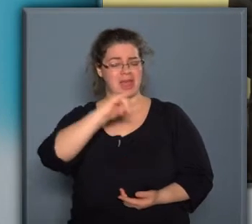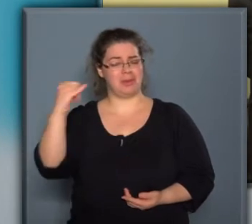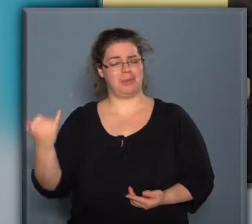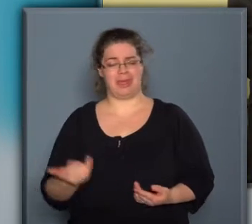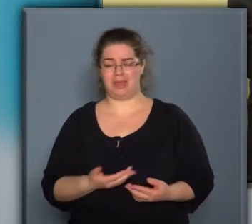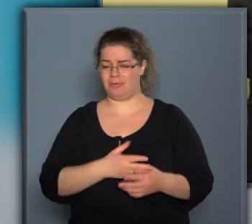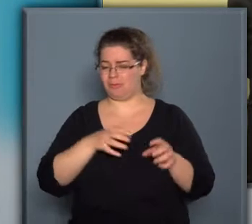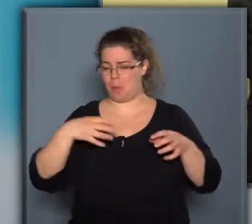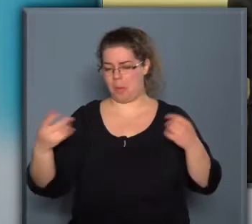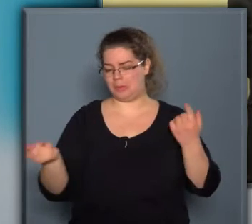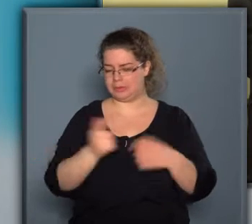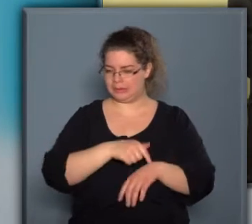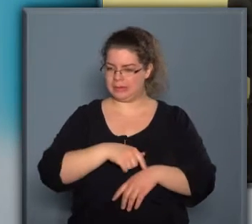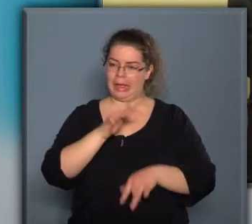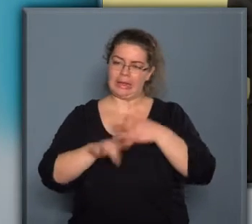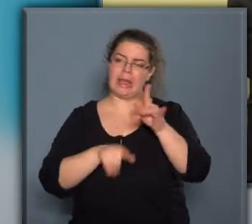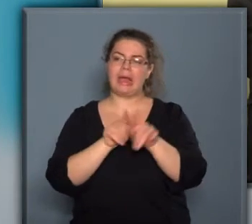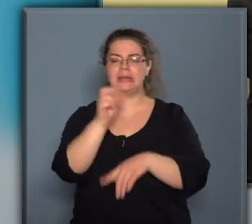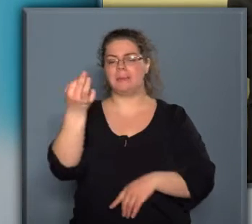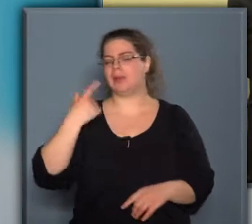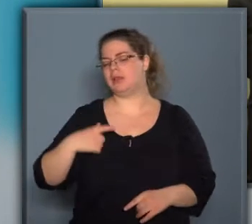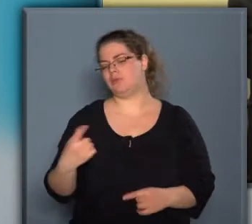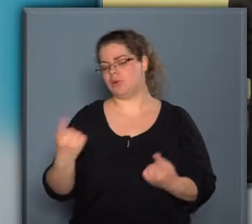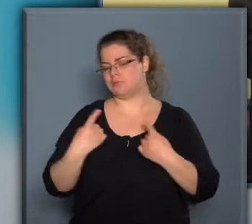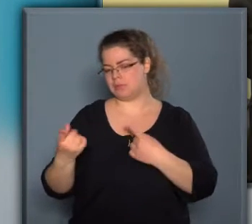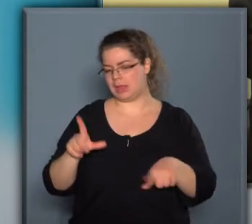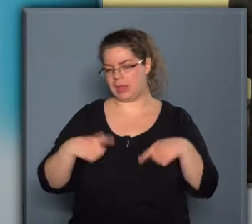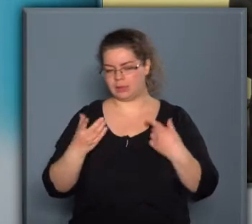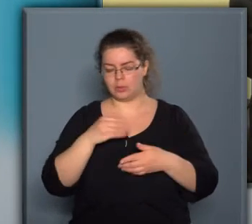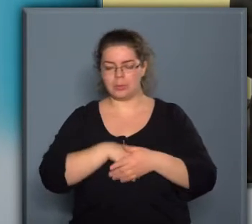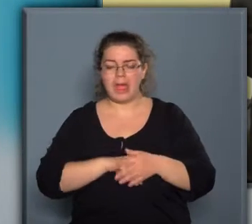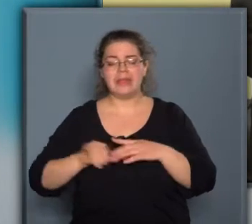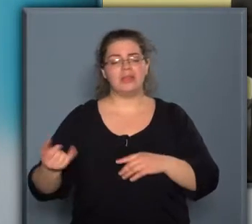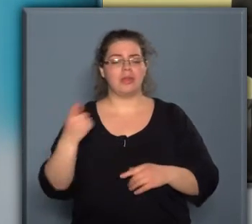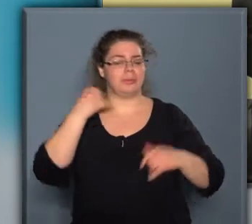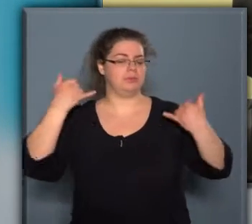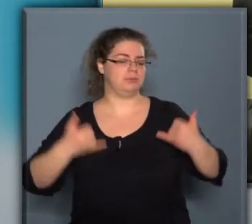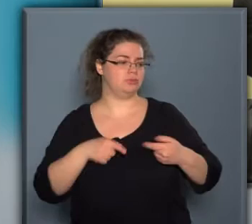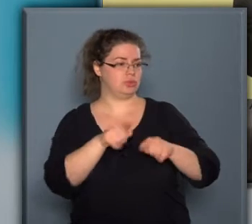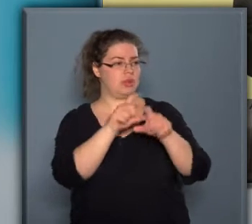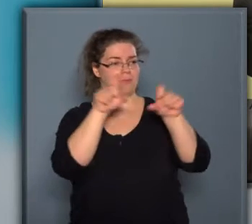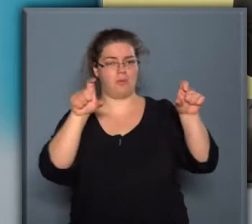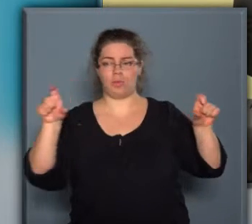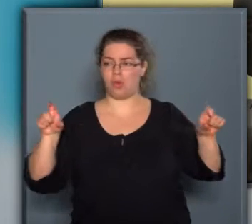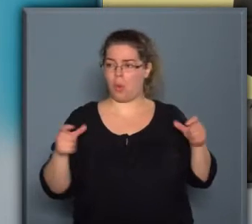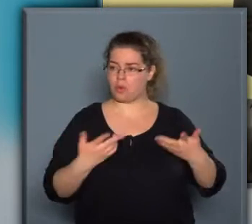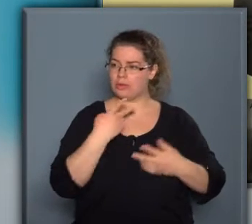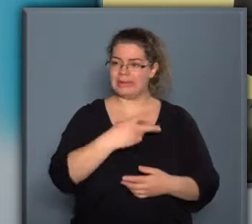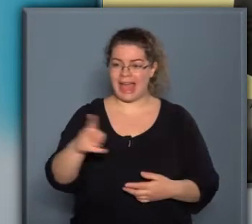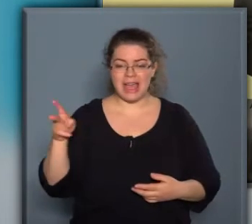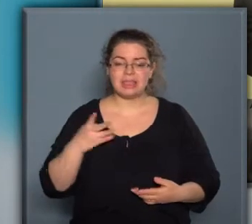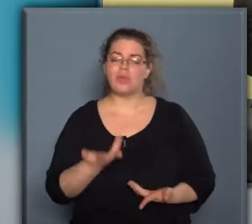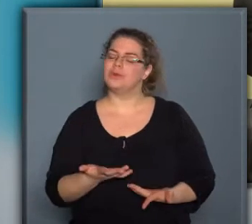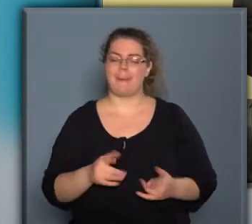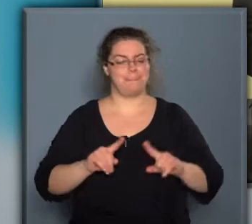nagyon hosszú idő, néhány ilyen pillanat azért volt a mi életünkben, és amit itt a fotókon látunk, az tulajdonképpen